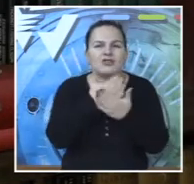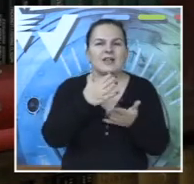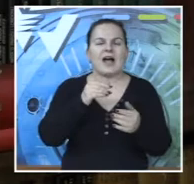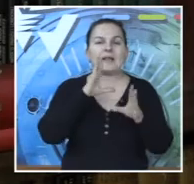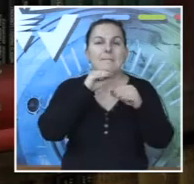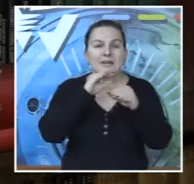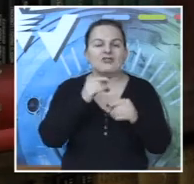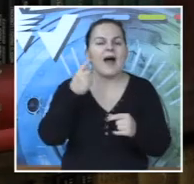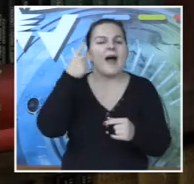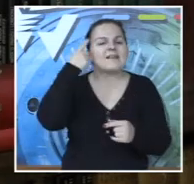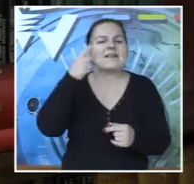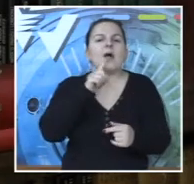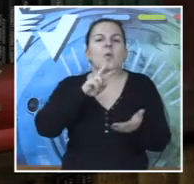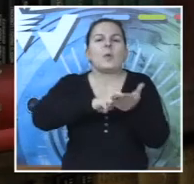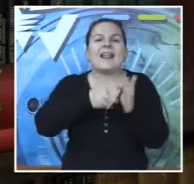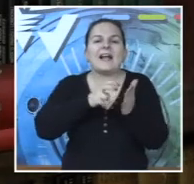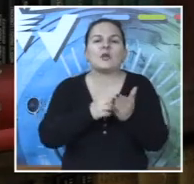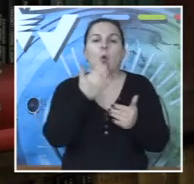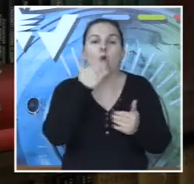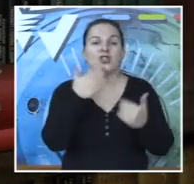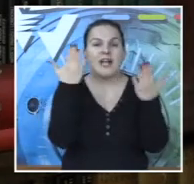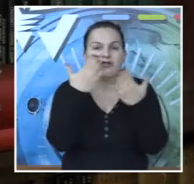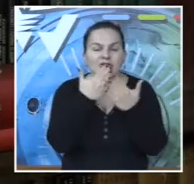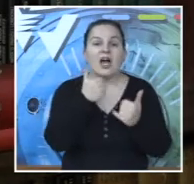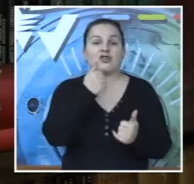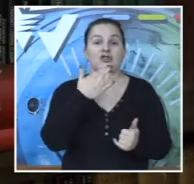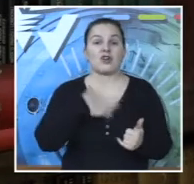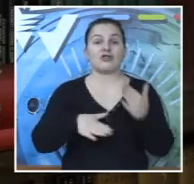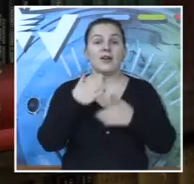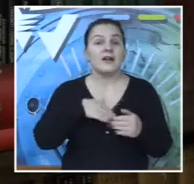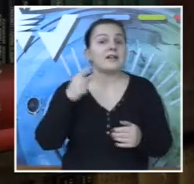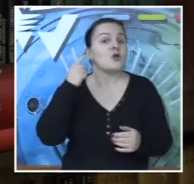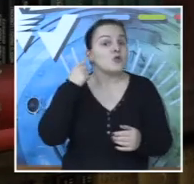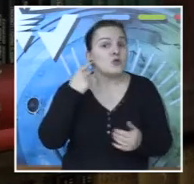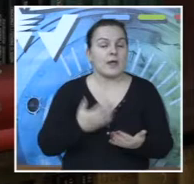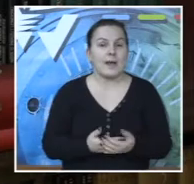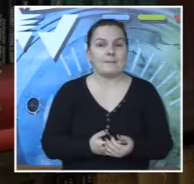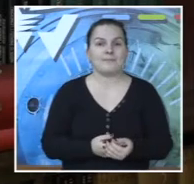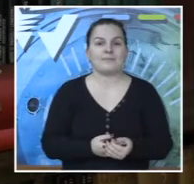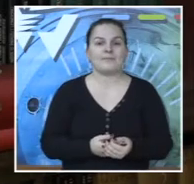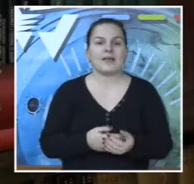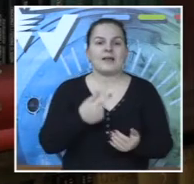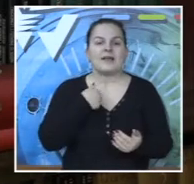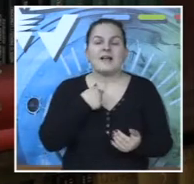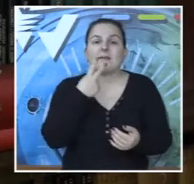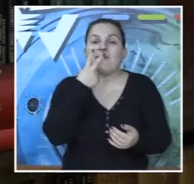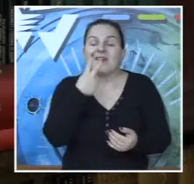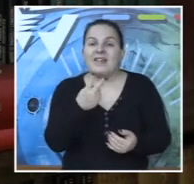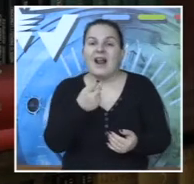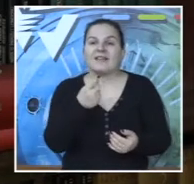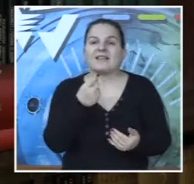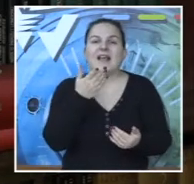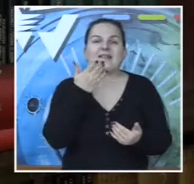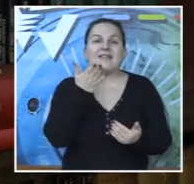pričati, ali je znao tačno koju pjesmicu hoće da mu pročitam i šta hoće da čuje. Onda sam